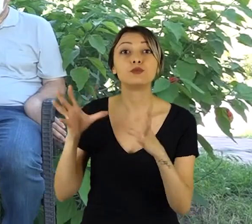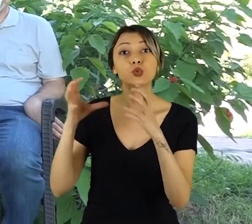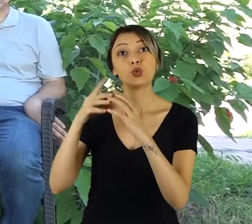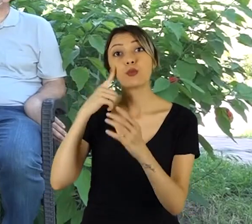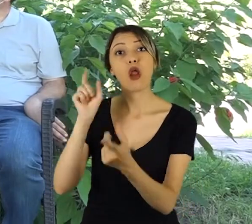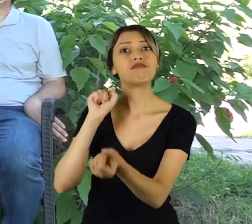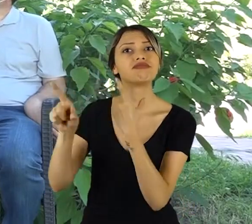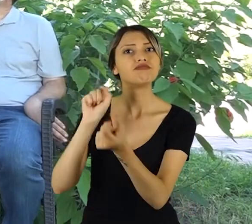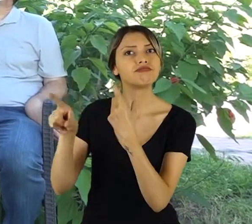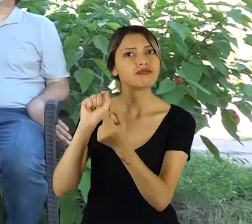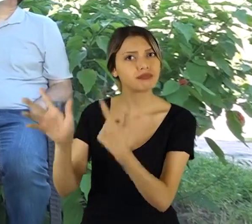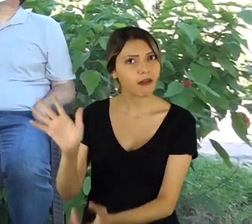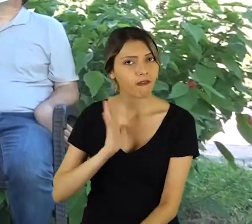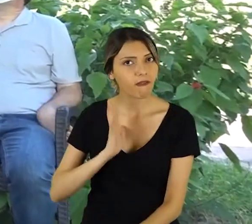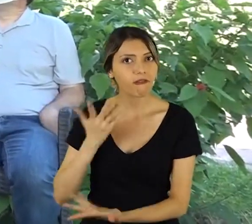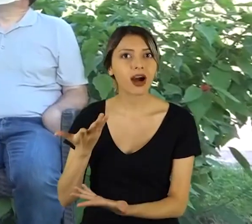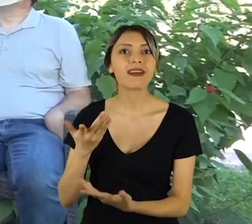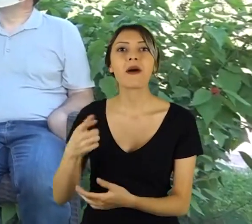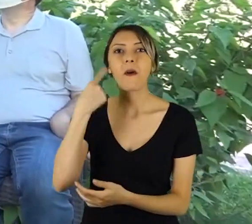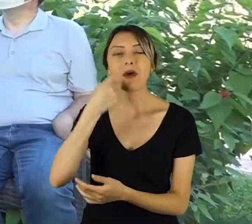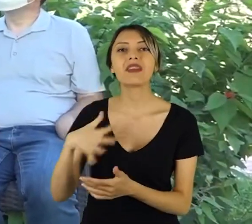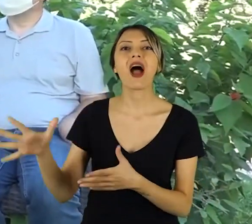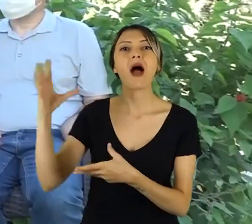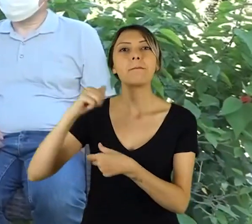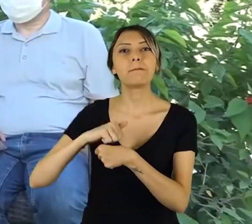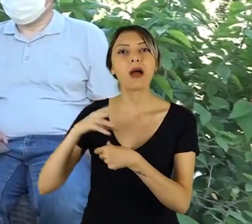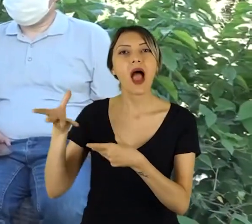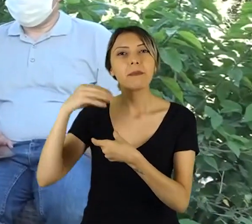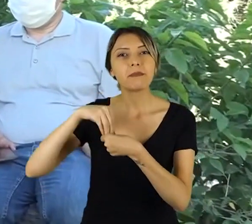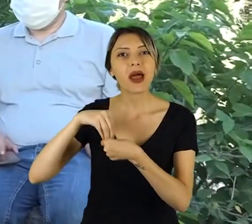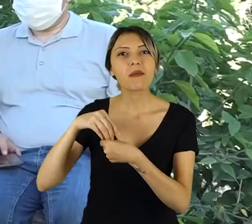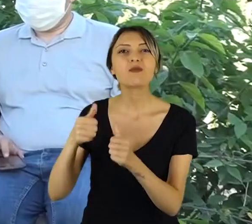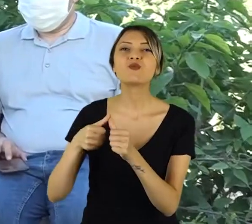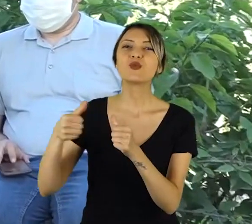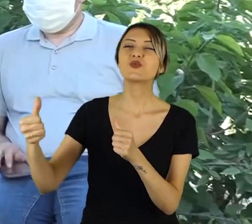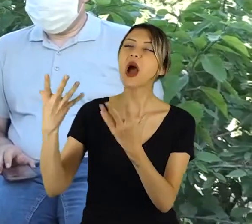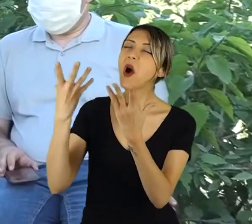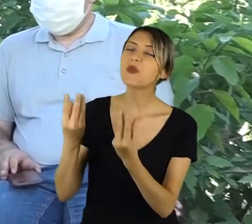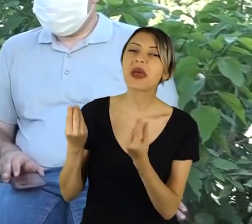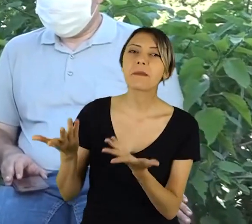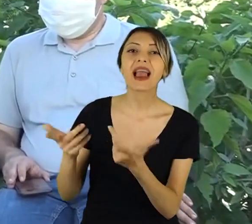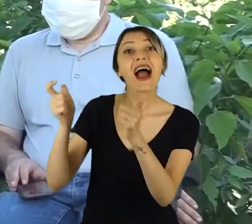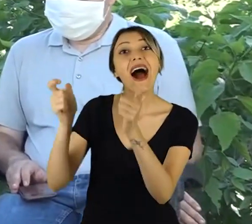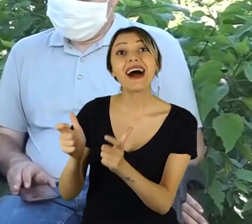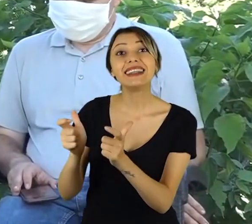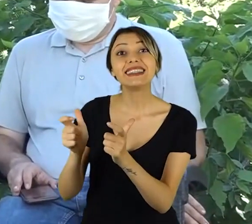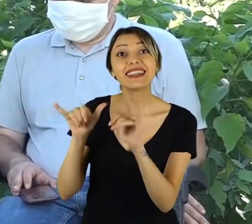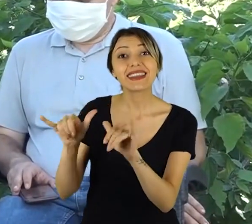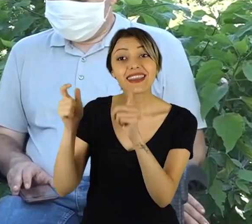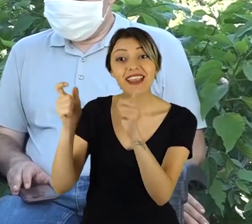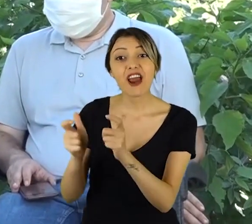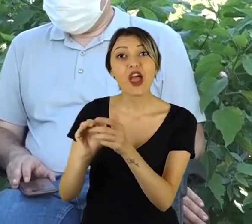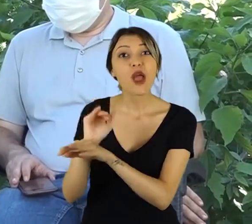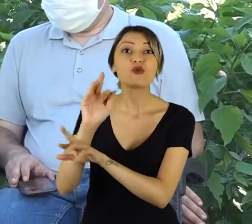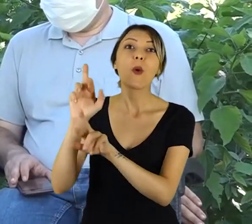yaşamaya çalıştık. Yani uzaktan da olsa birbirimizle aynı ortamda yaşıyormuş gibi hissediyorduk.